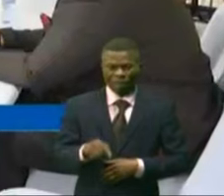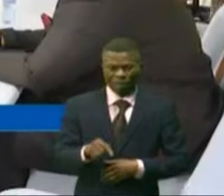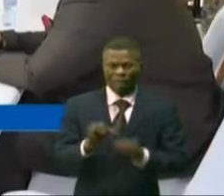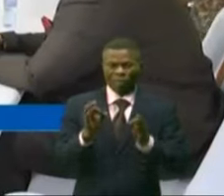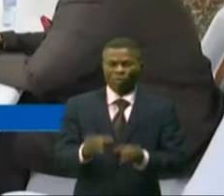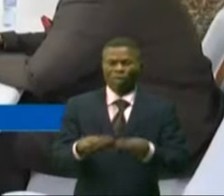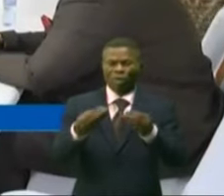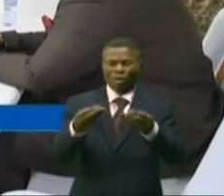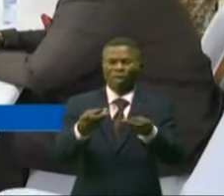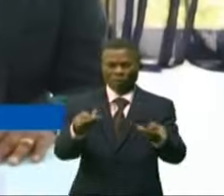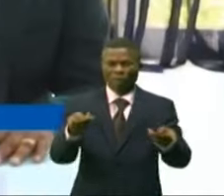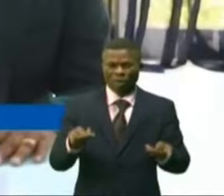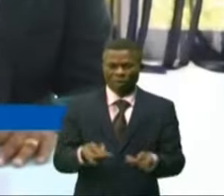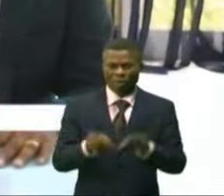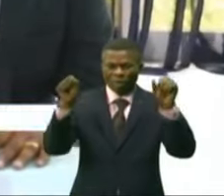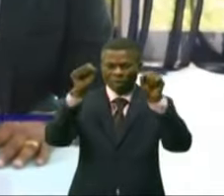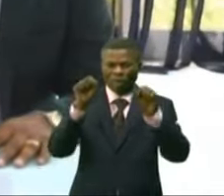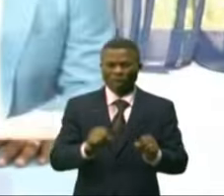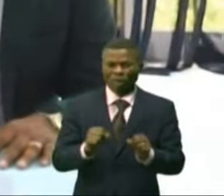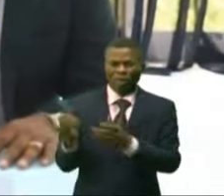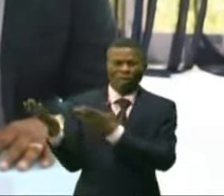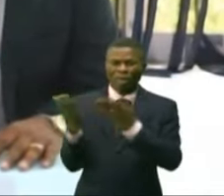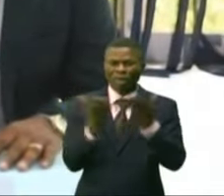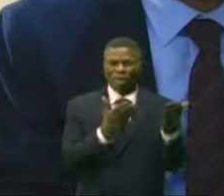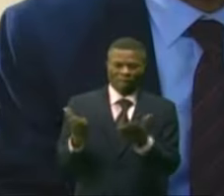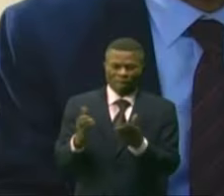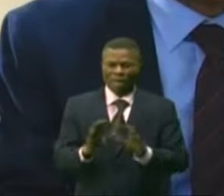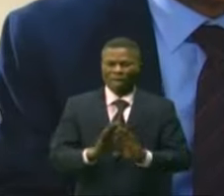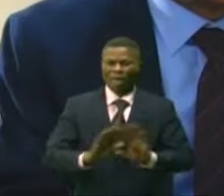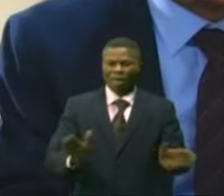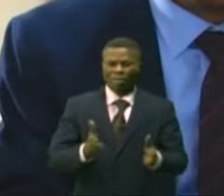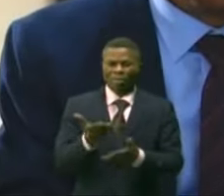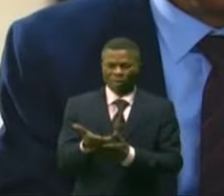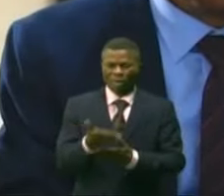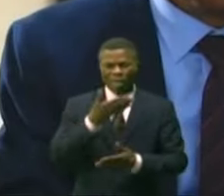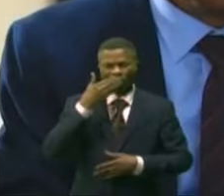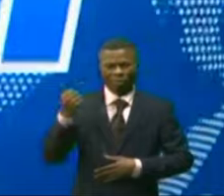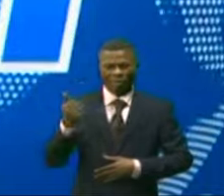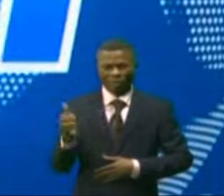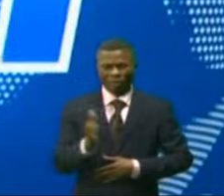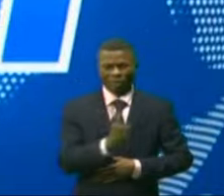mettant en place un système de transport intégré à quatre phases.